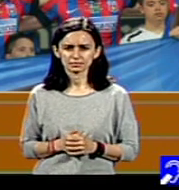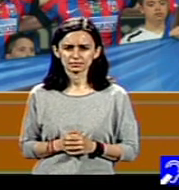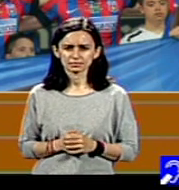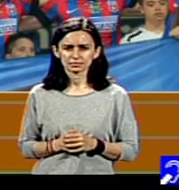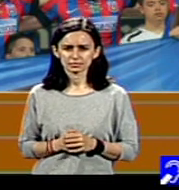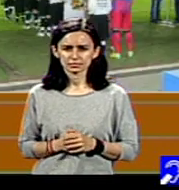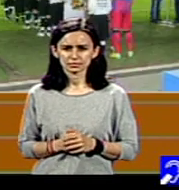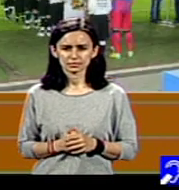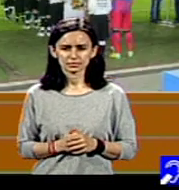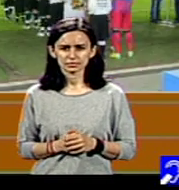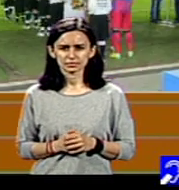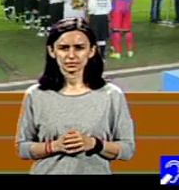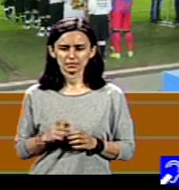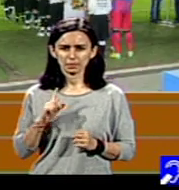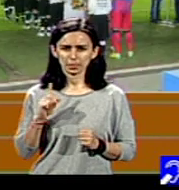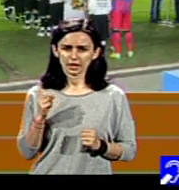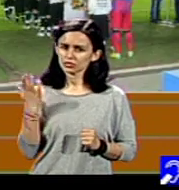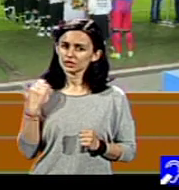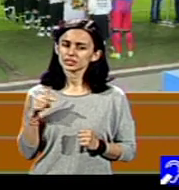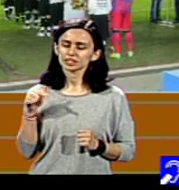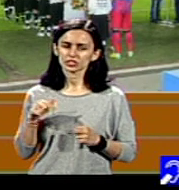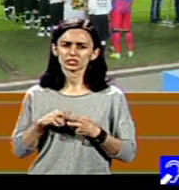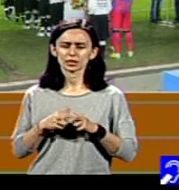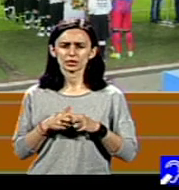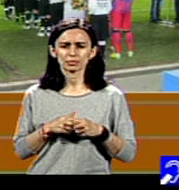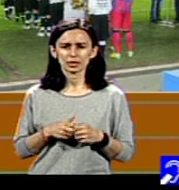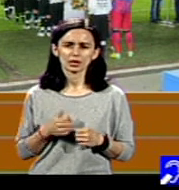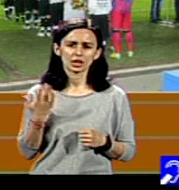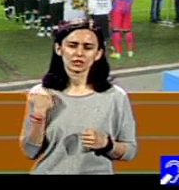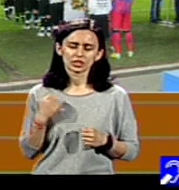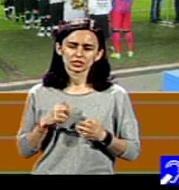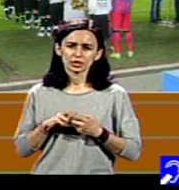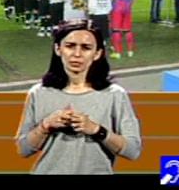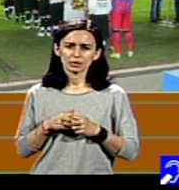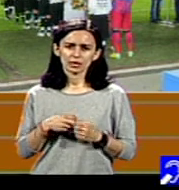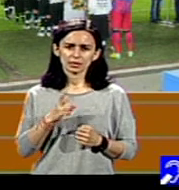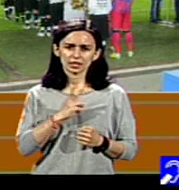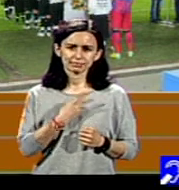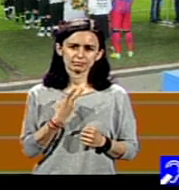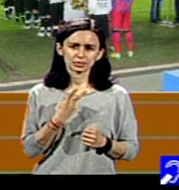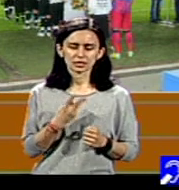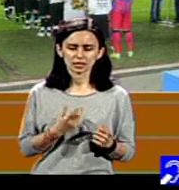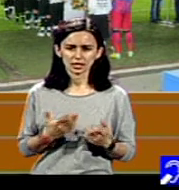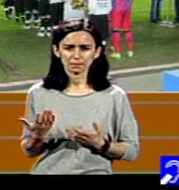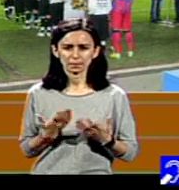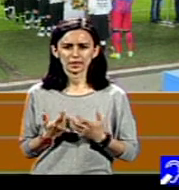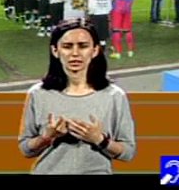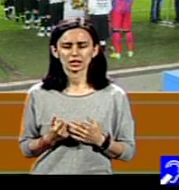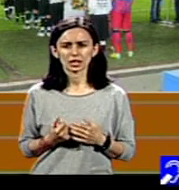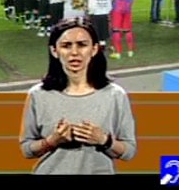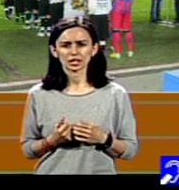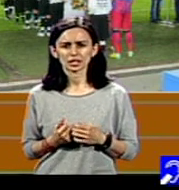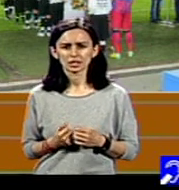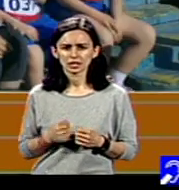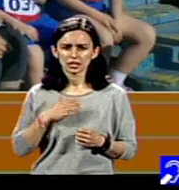De fapt, nu era asta. Acolo a fost o problemă de orgoliu în care proiau și duc o școală la un